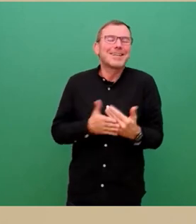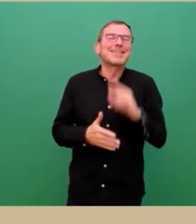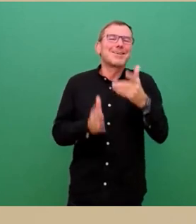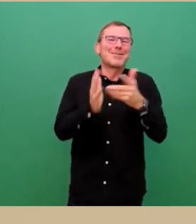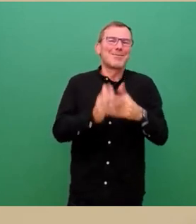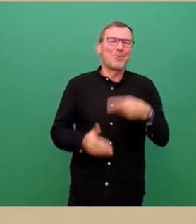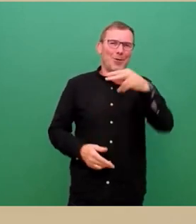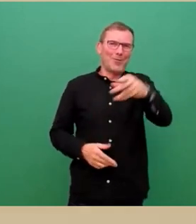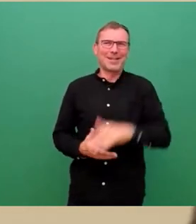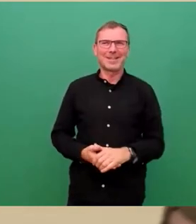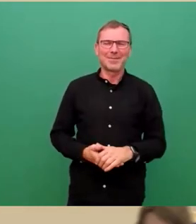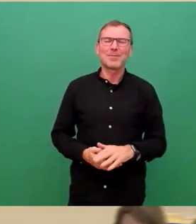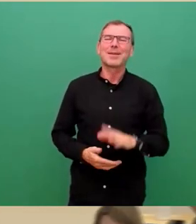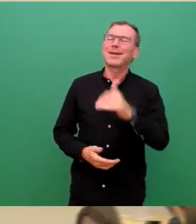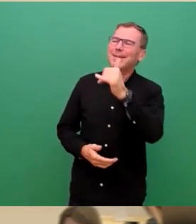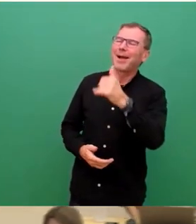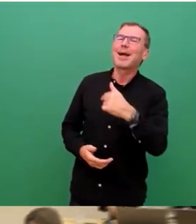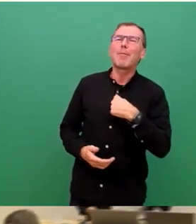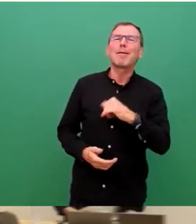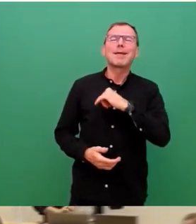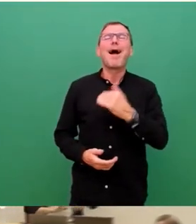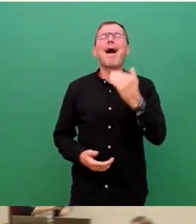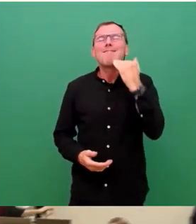Mich würde ja mal interessieren, wer es sind, Ronny und Nadel.